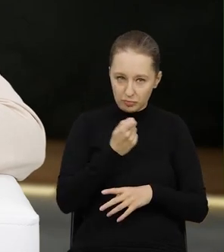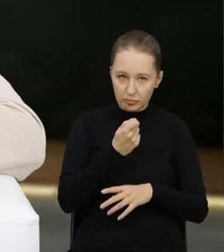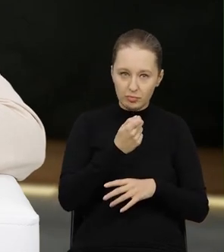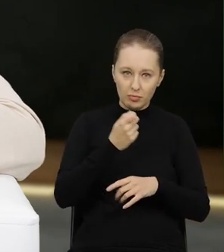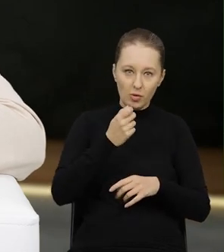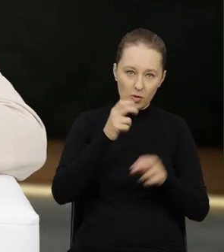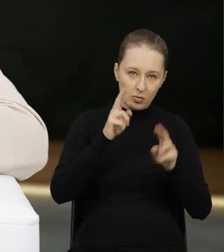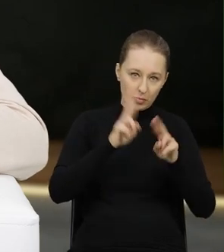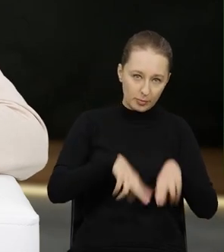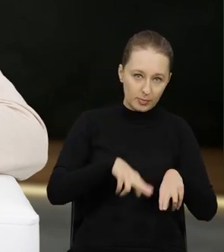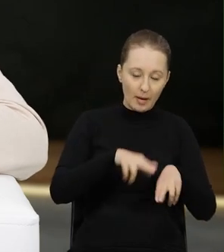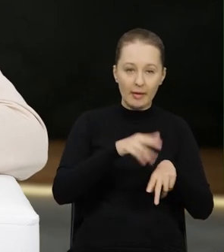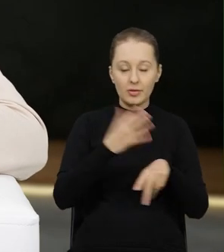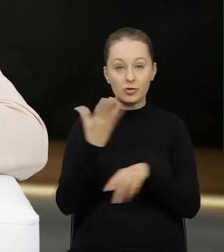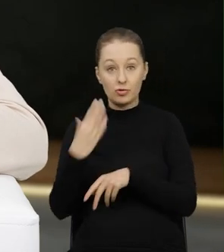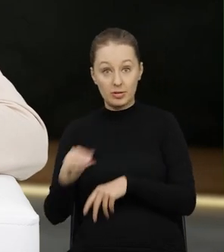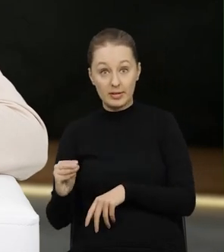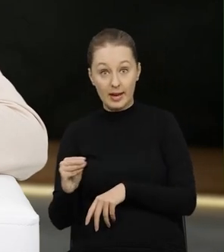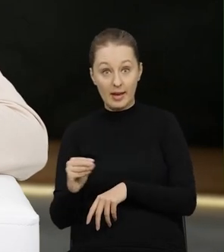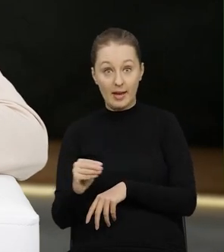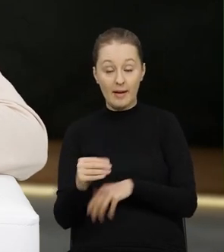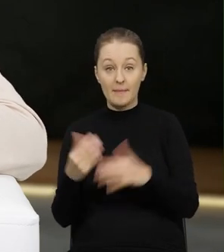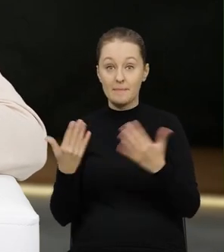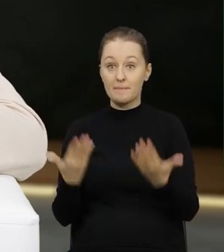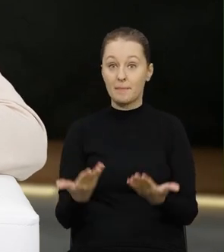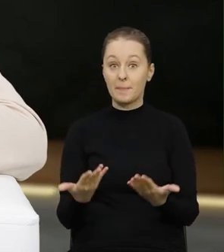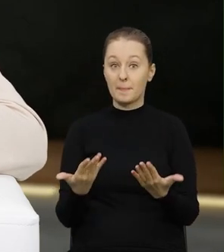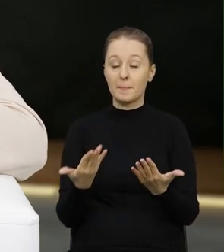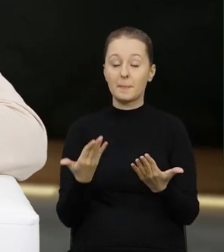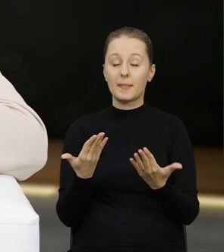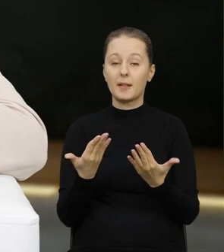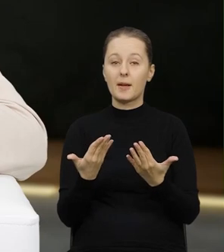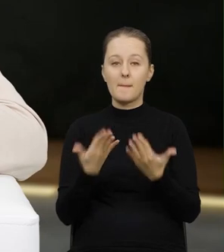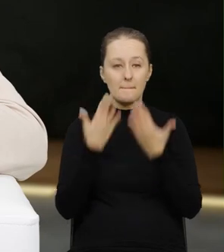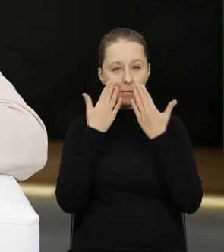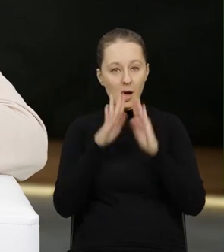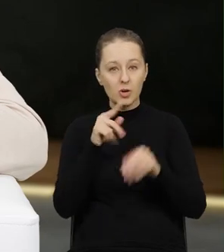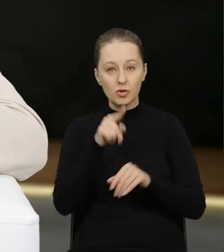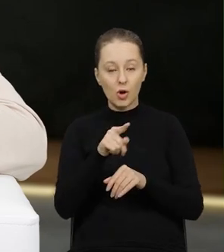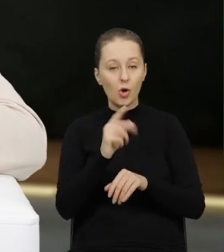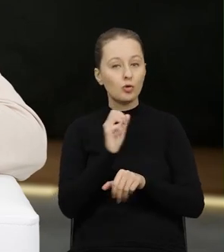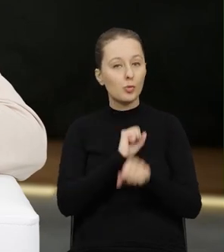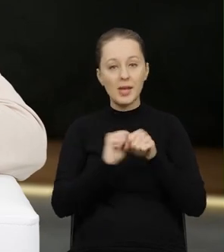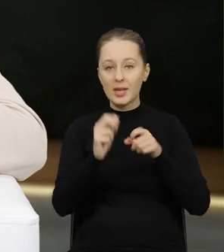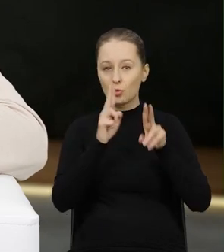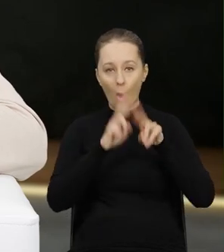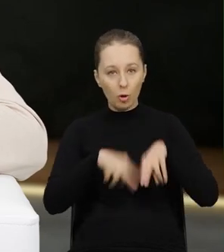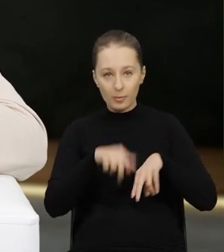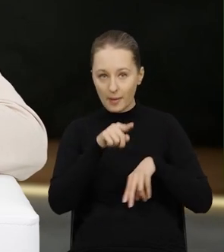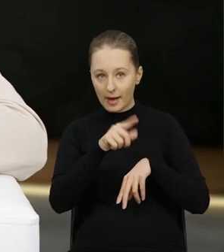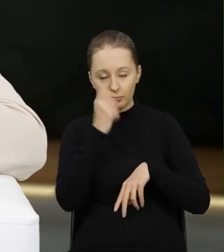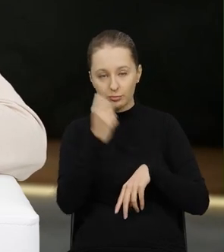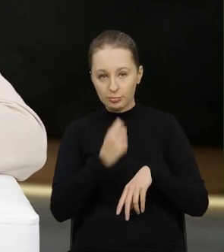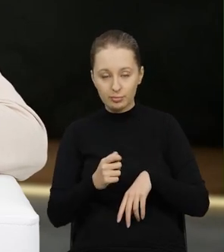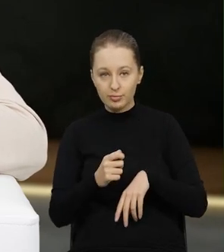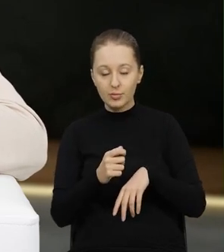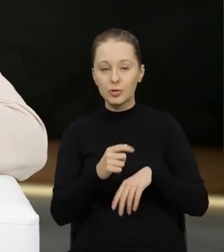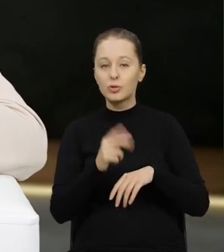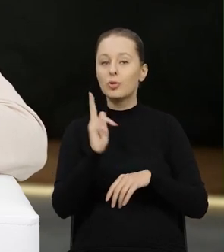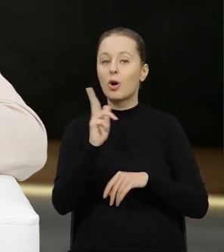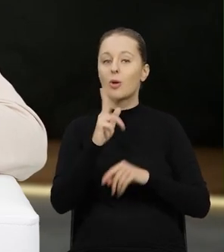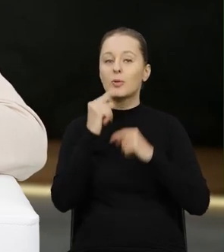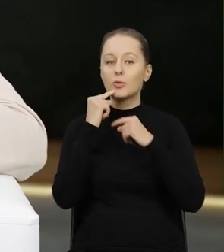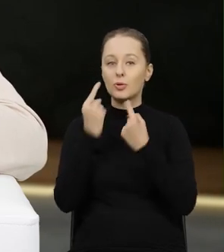odpad czy też nie to udowodnienie tego, że towar nie stanowi odpadu spoczywa na